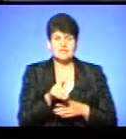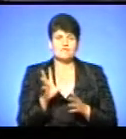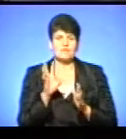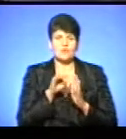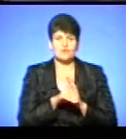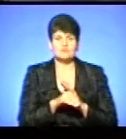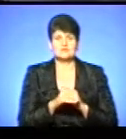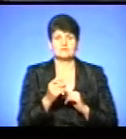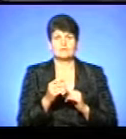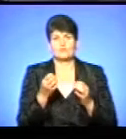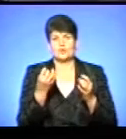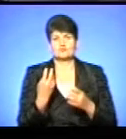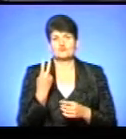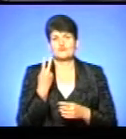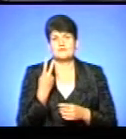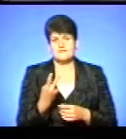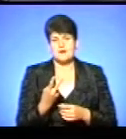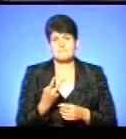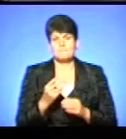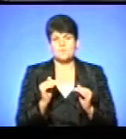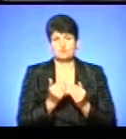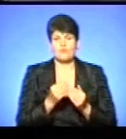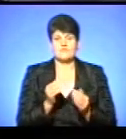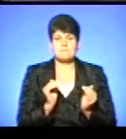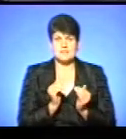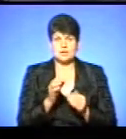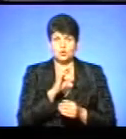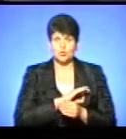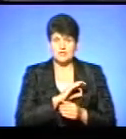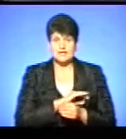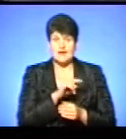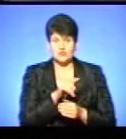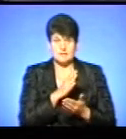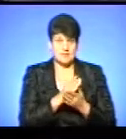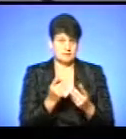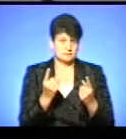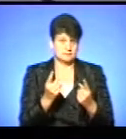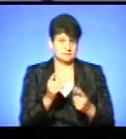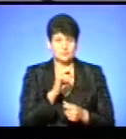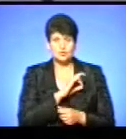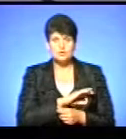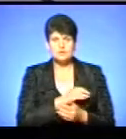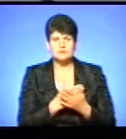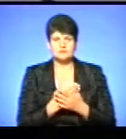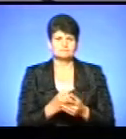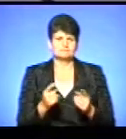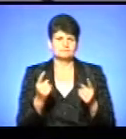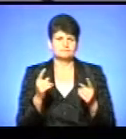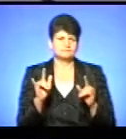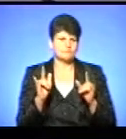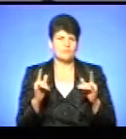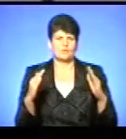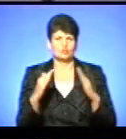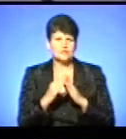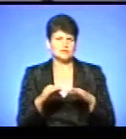просто два прожиткових мінімум дохід, а вона мала дуже великі доходи, мала елітний будинок, наприклад, елітні